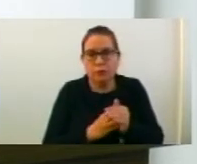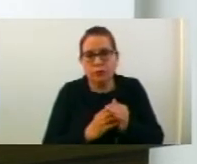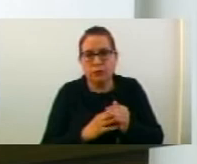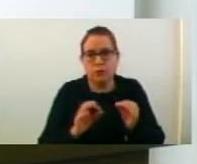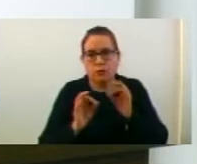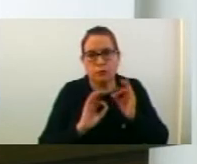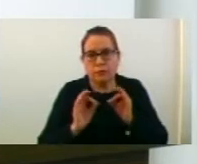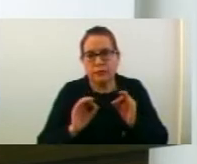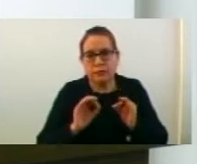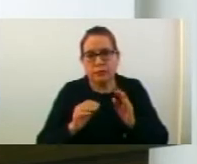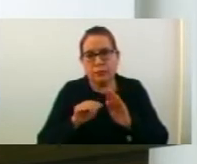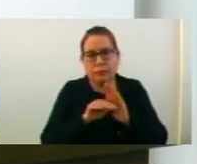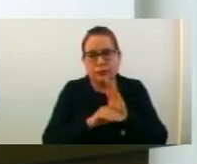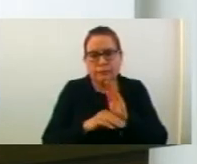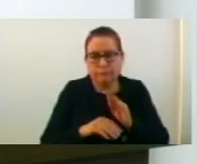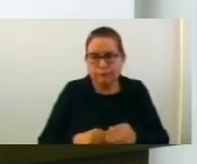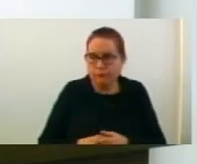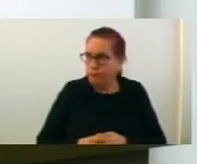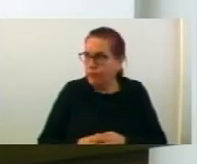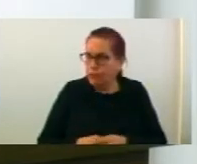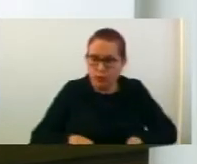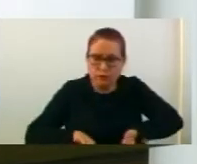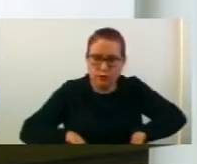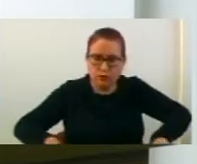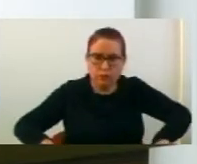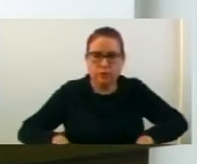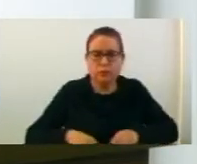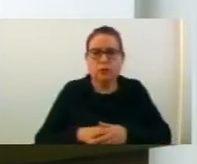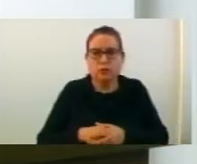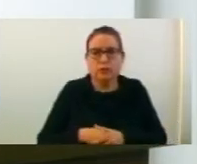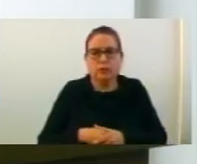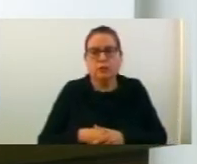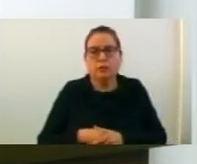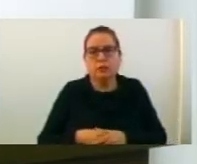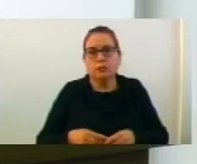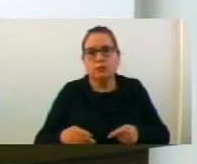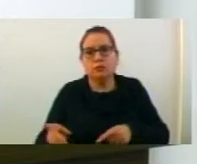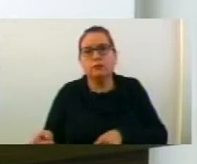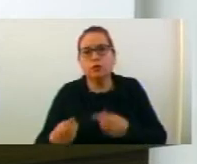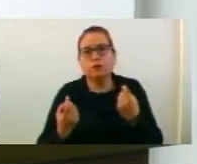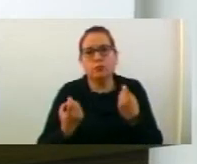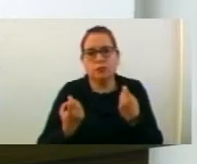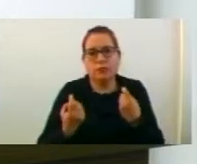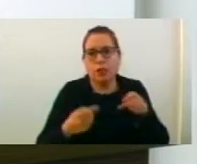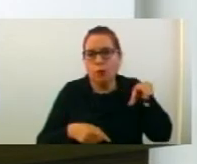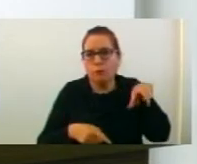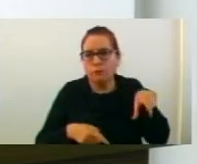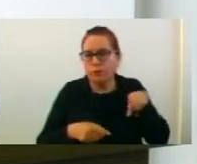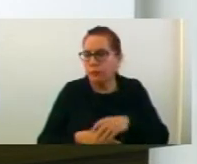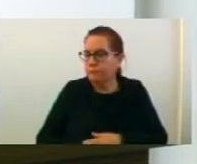донесуване на руманистичко-планска документация за прошируване на планскиот оффат за КП број 980, в. Попчева.